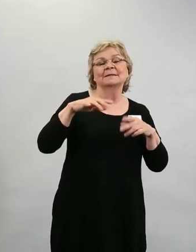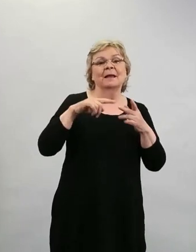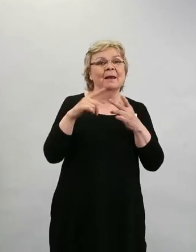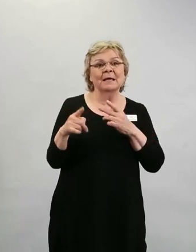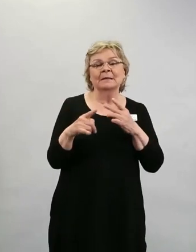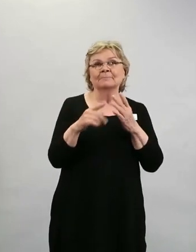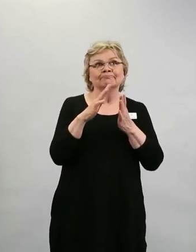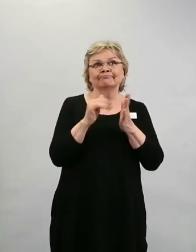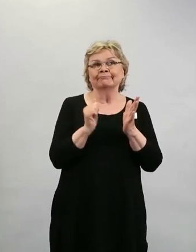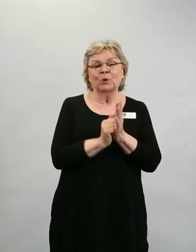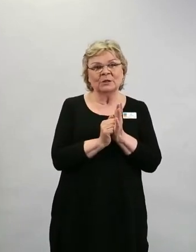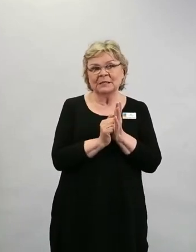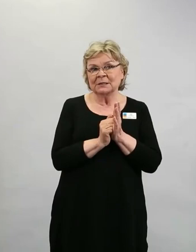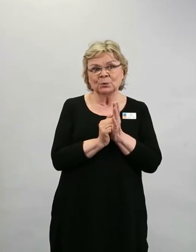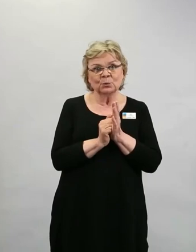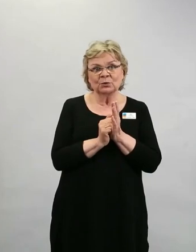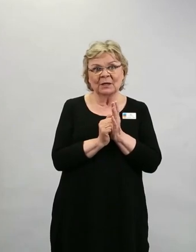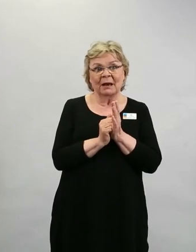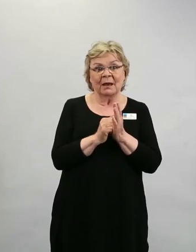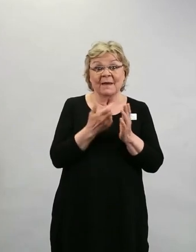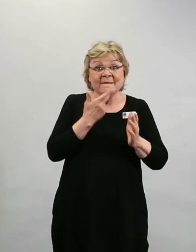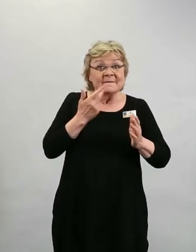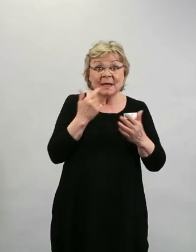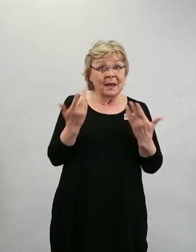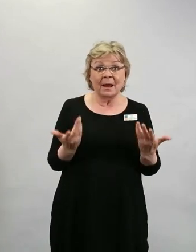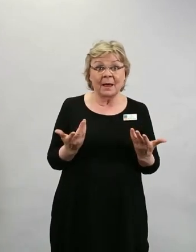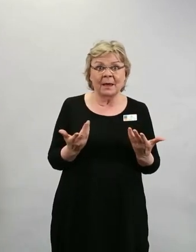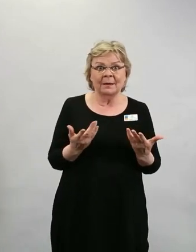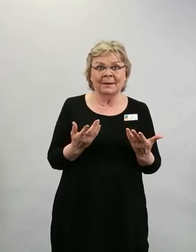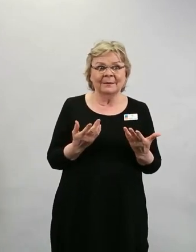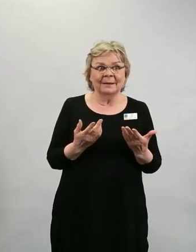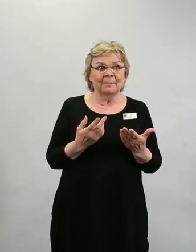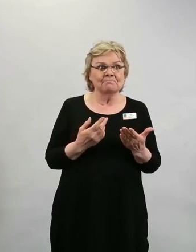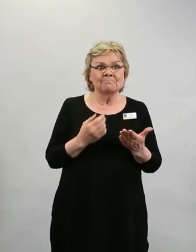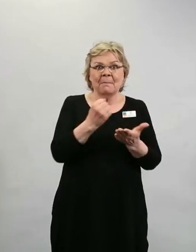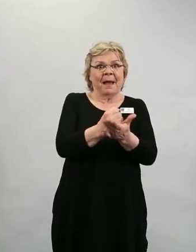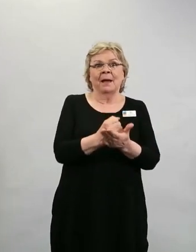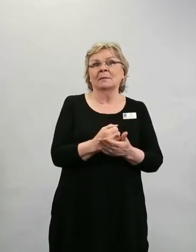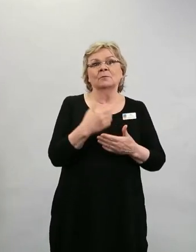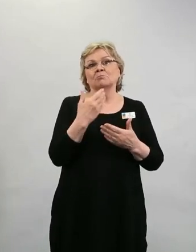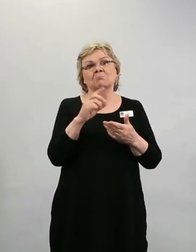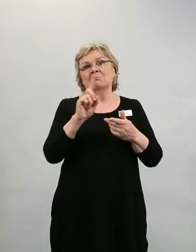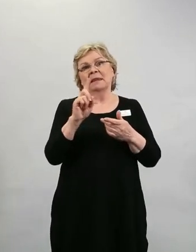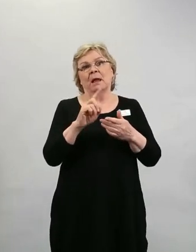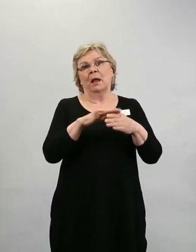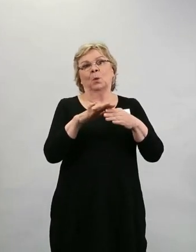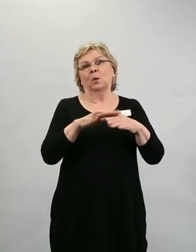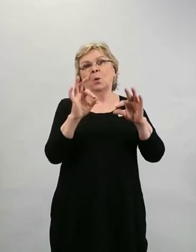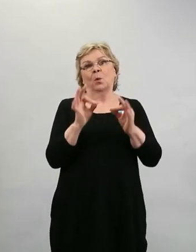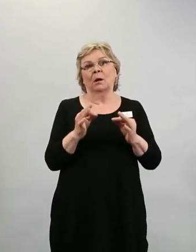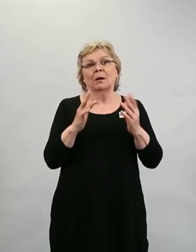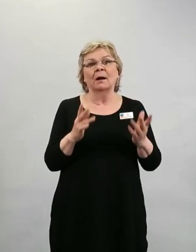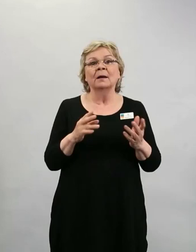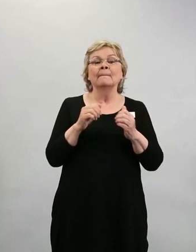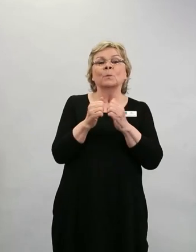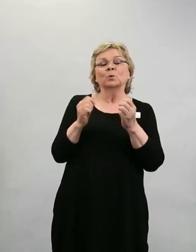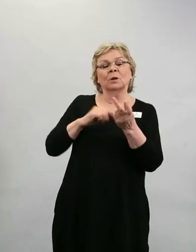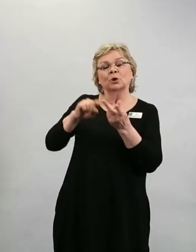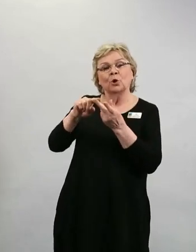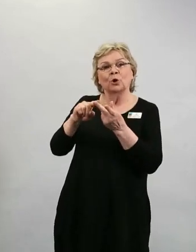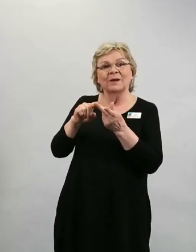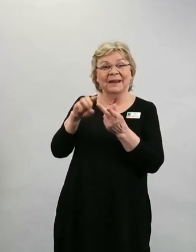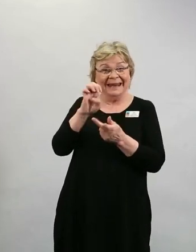määriteltyä varsinaista käyttötapaa. Ja sitten tätä EU-tasosta on tarkoitus käyttää esimerkiksi